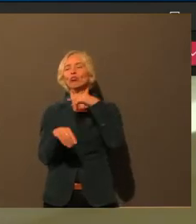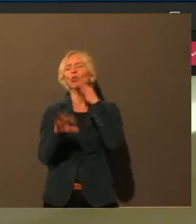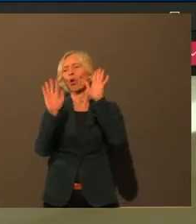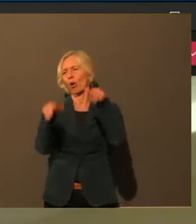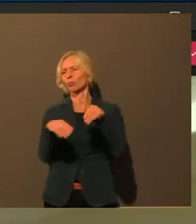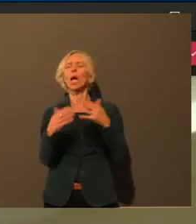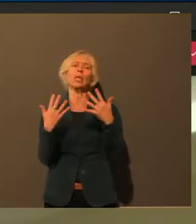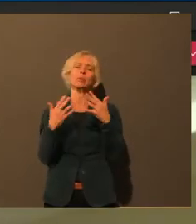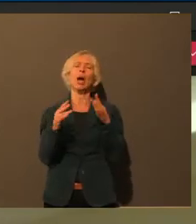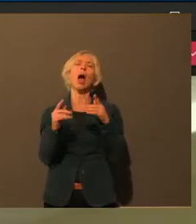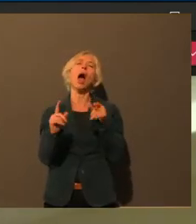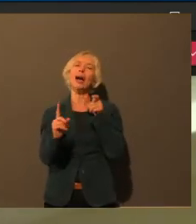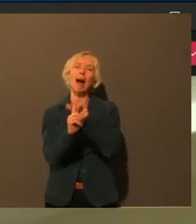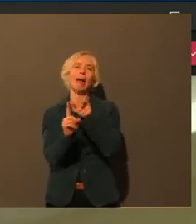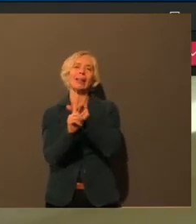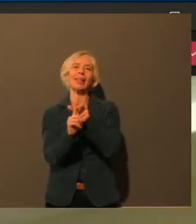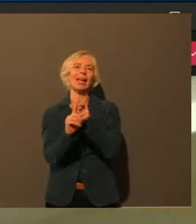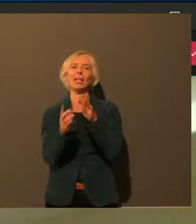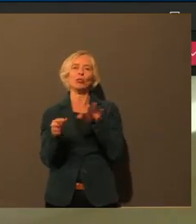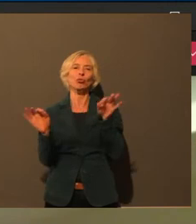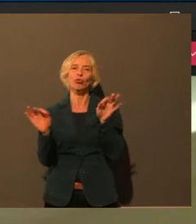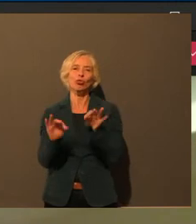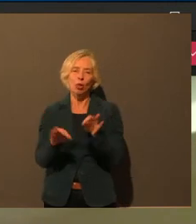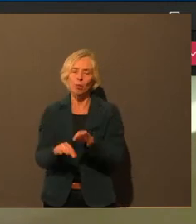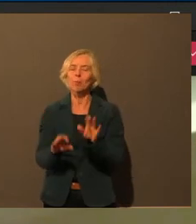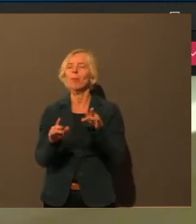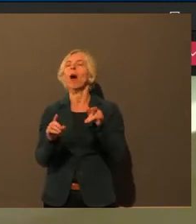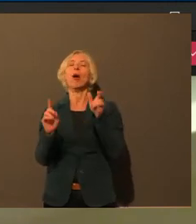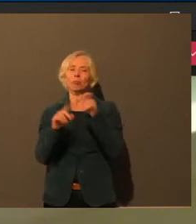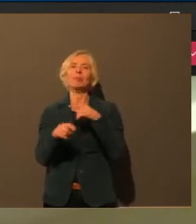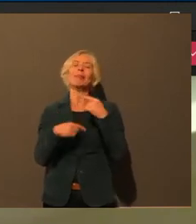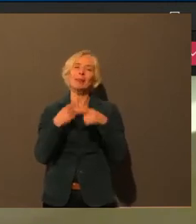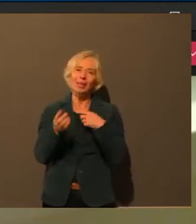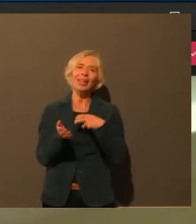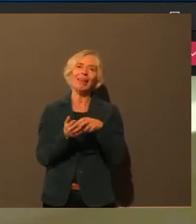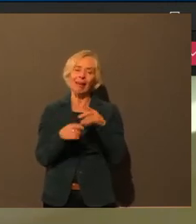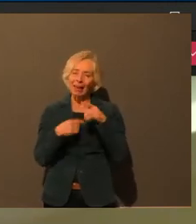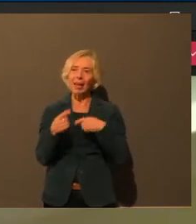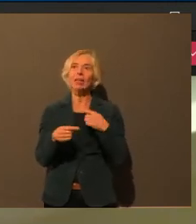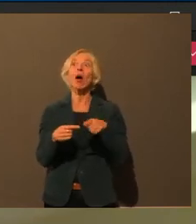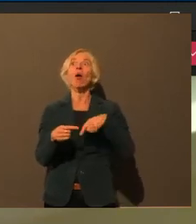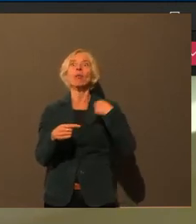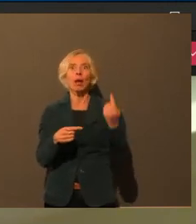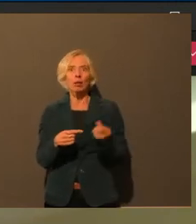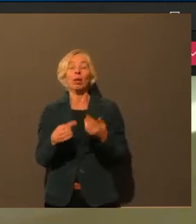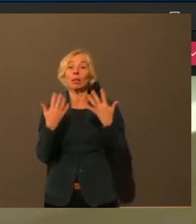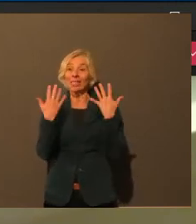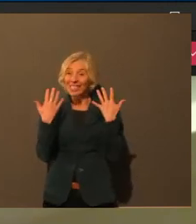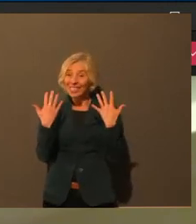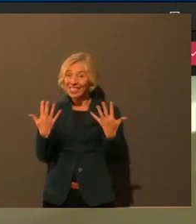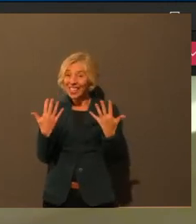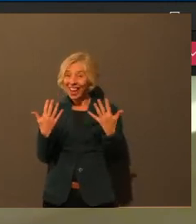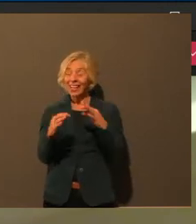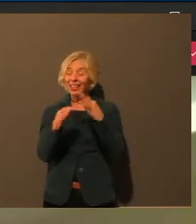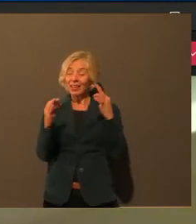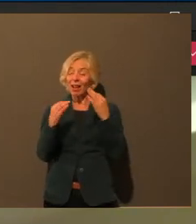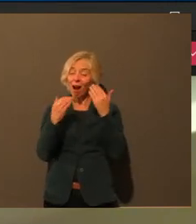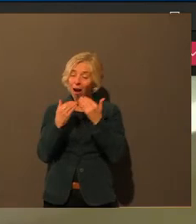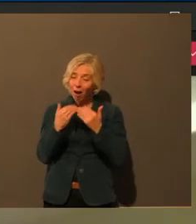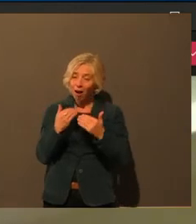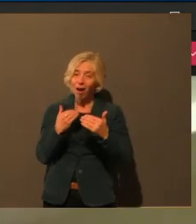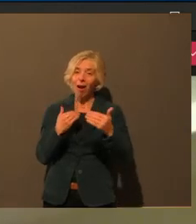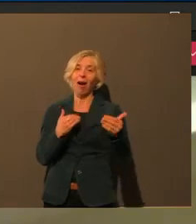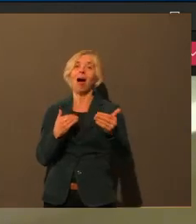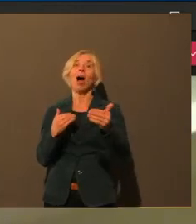diesen zehn Tagen, wann man zum ersten Test kommt und wann man dann irgendwie aus der Quarantäne entlassen wird oder wenn man selber tatsächlich infiziert ist. Und ich glaube,